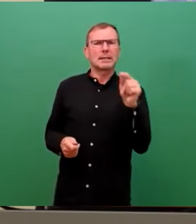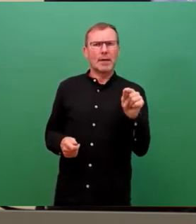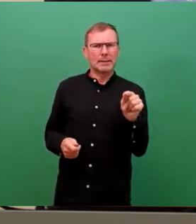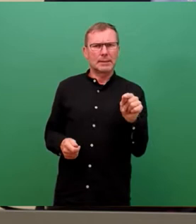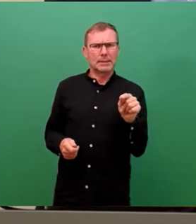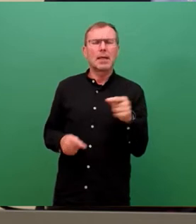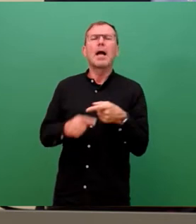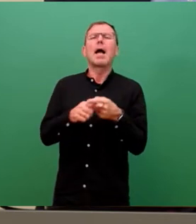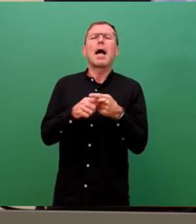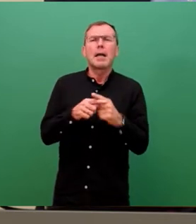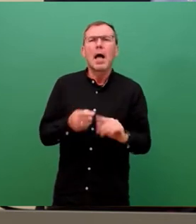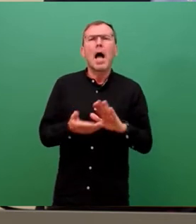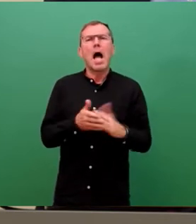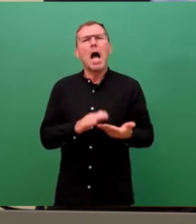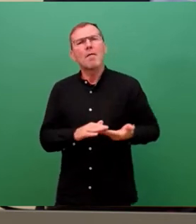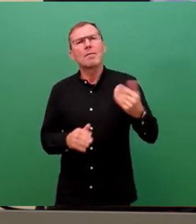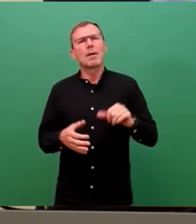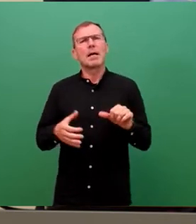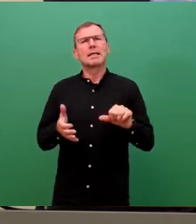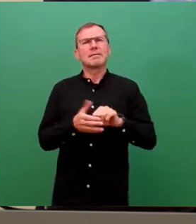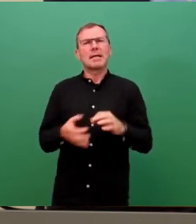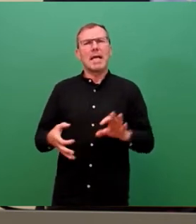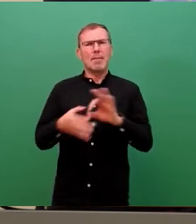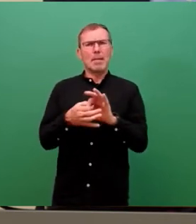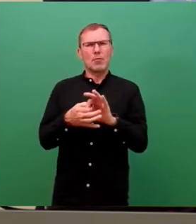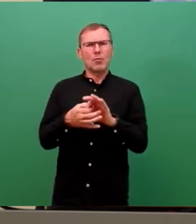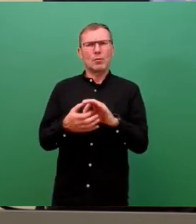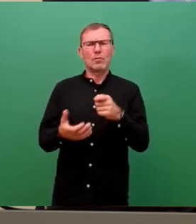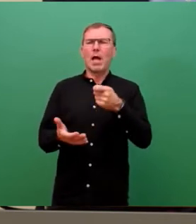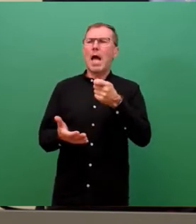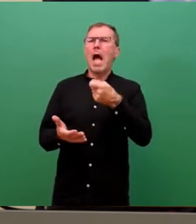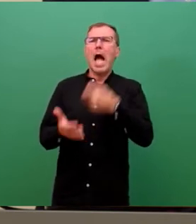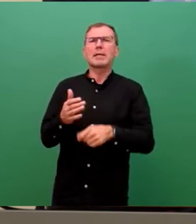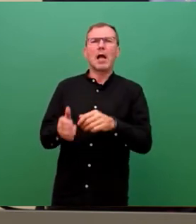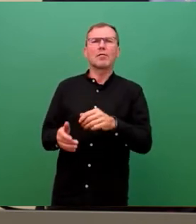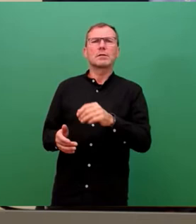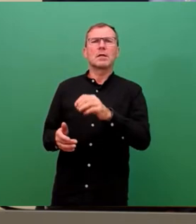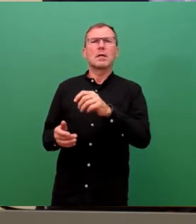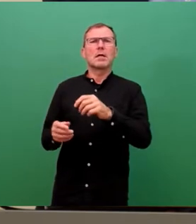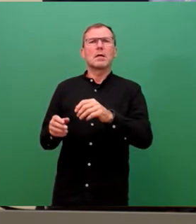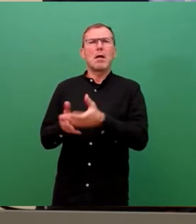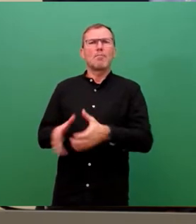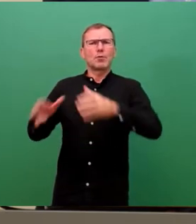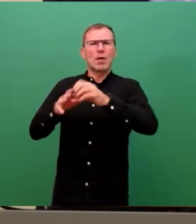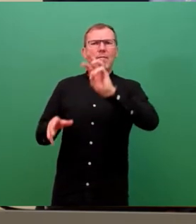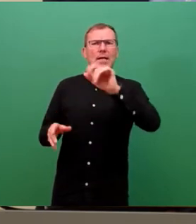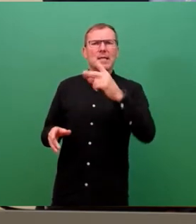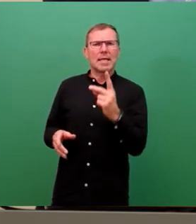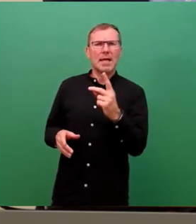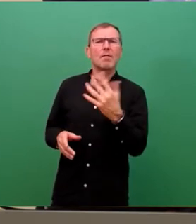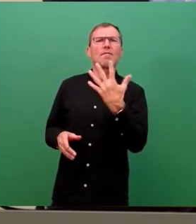teilweise Aufhebung der Zweckbindung für das verfügbare Ankaufsbudget der WED. In Höhe von 5